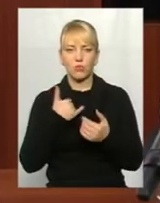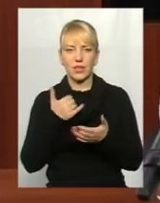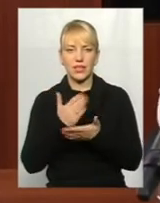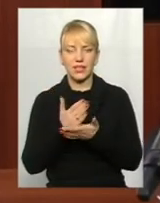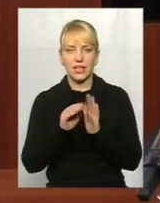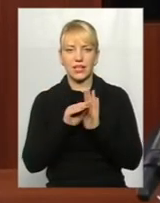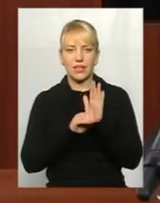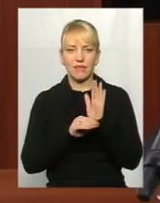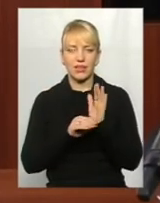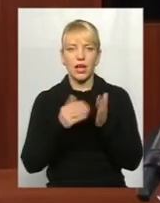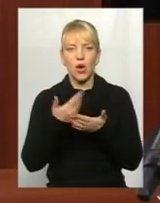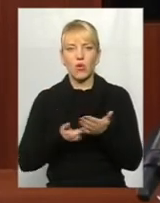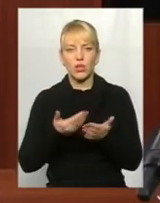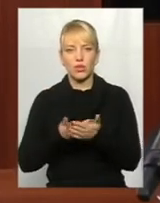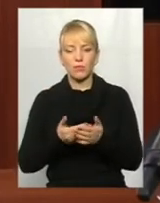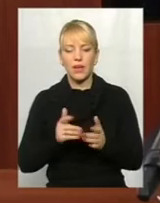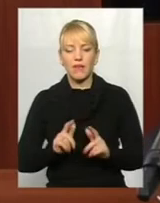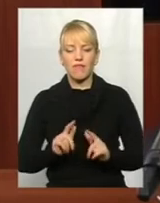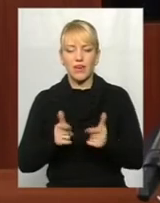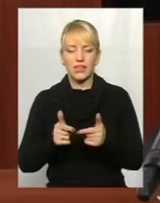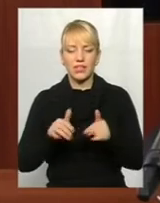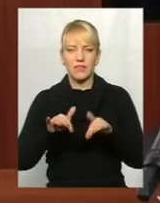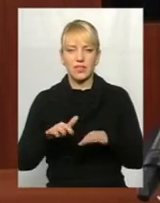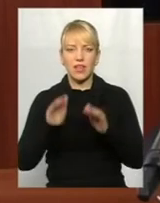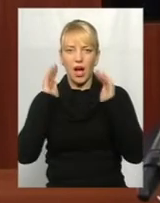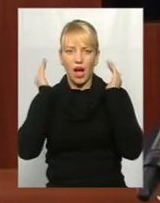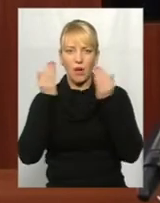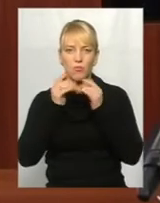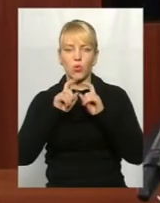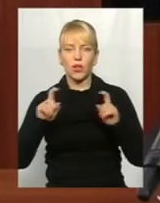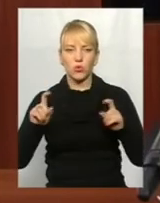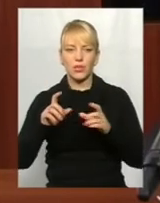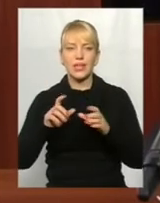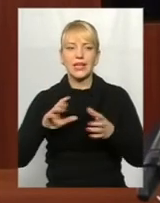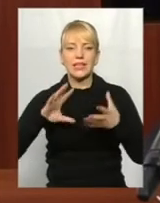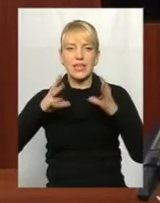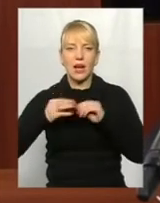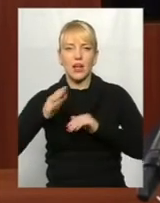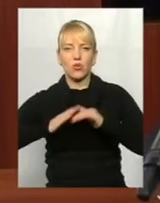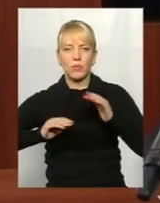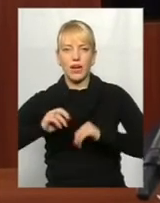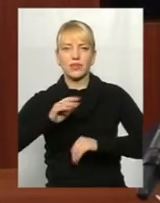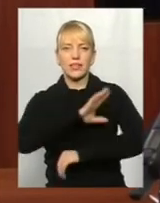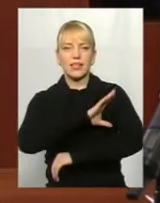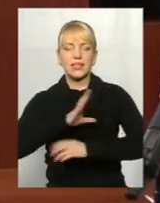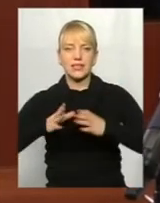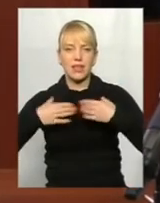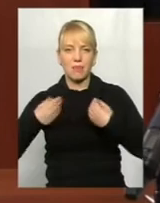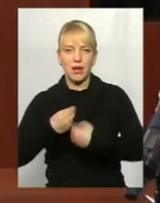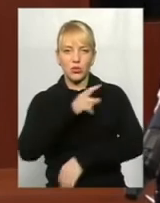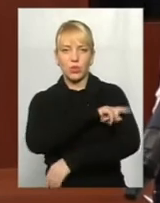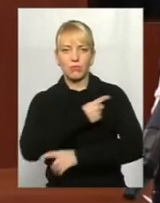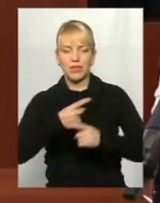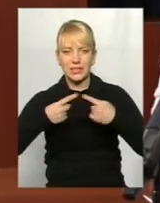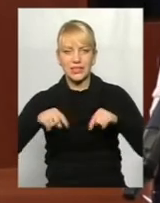орієнтовний введення в дію амбулаторії загальної практики сімейної медицини. Ось такий цілий